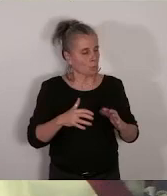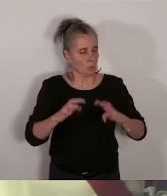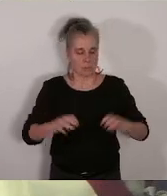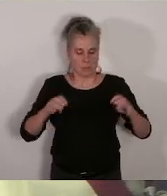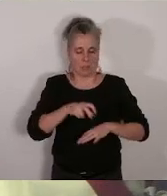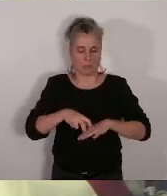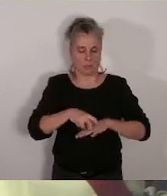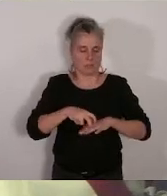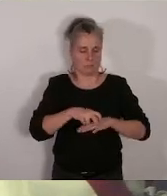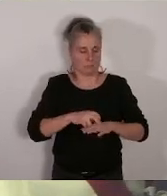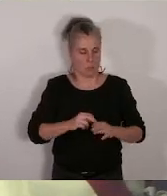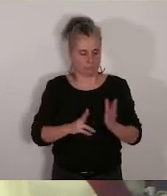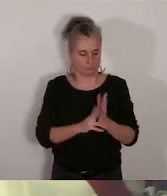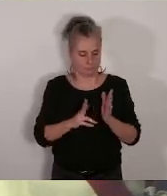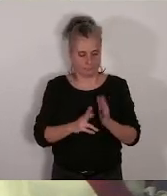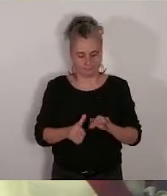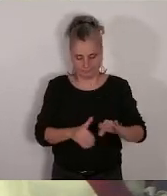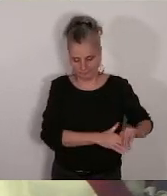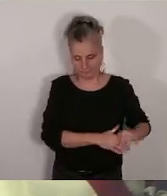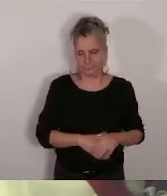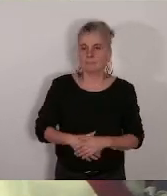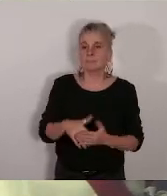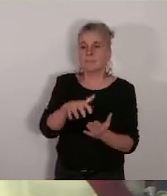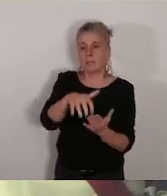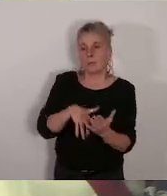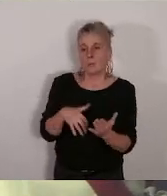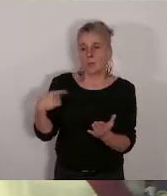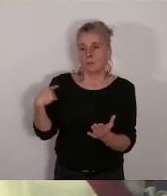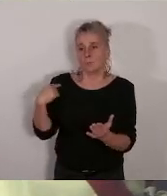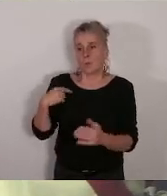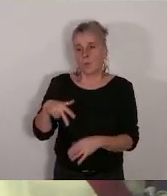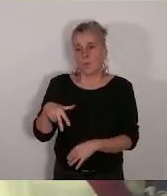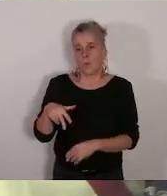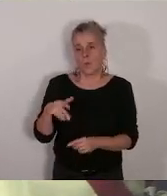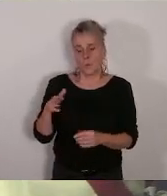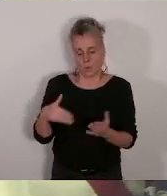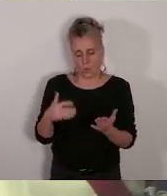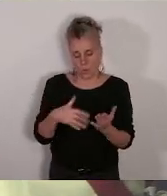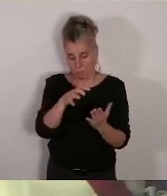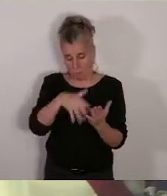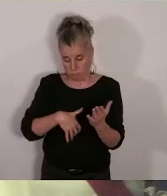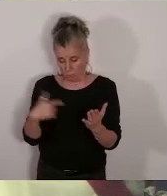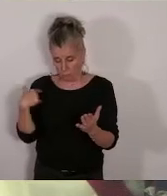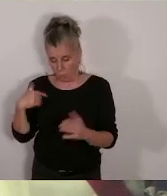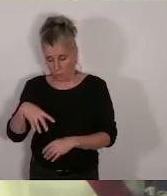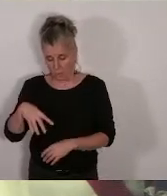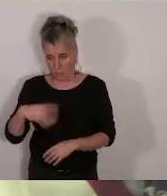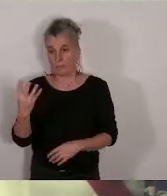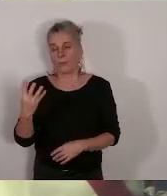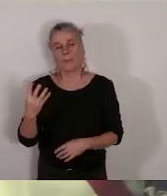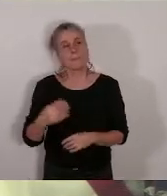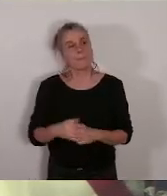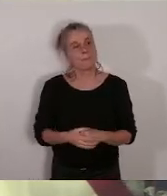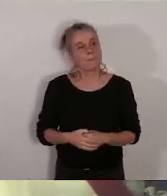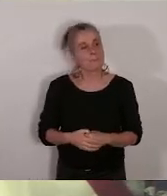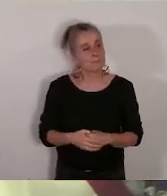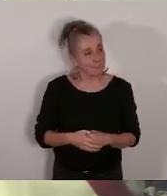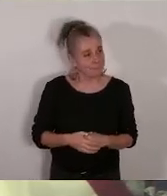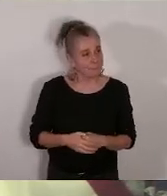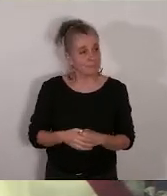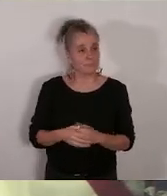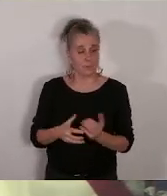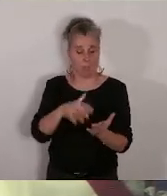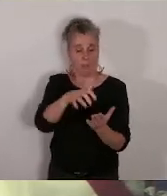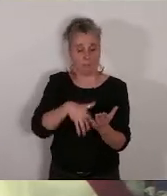le rapport numéro j'en suis au 14 donc alors là